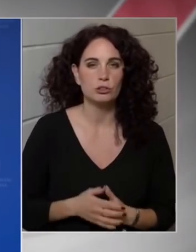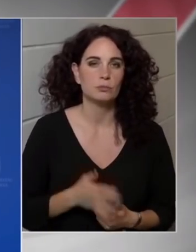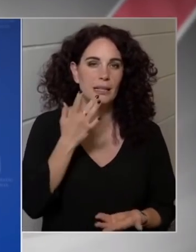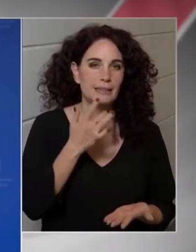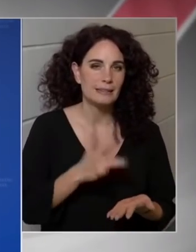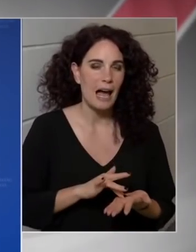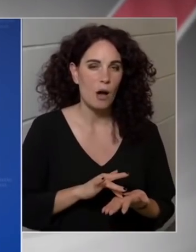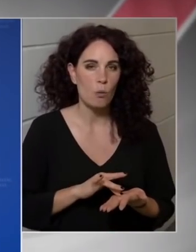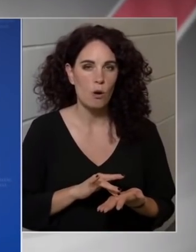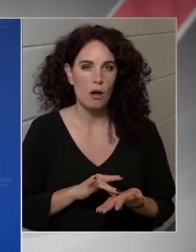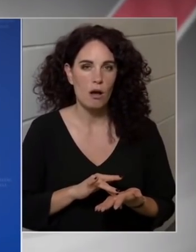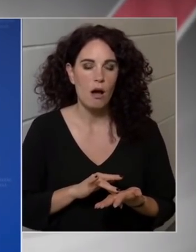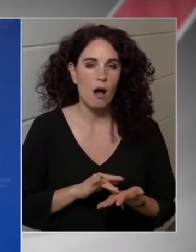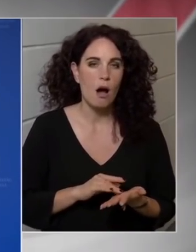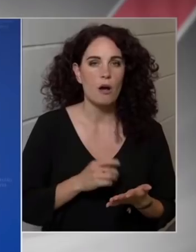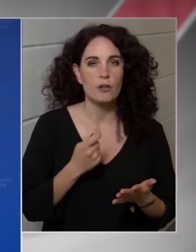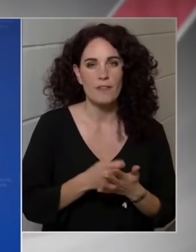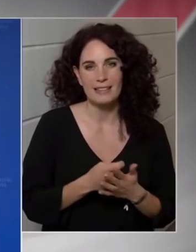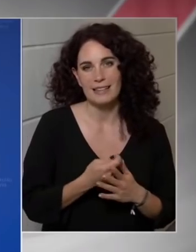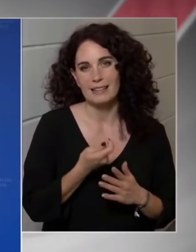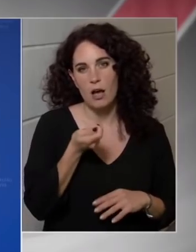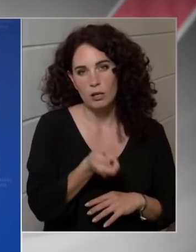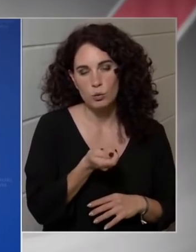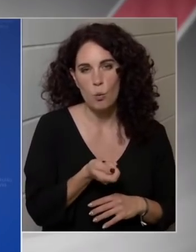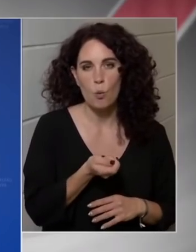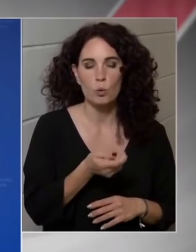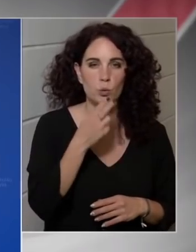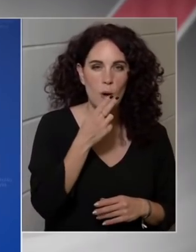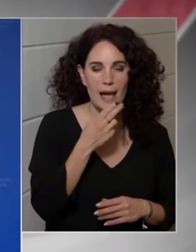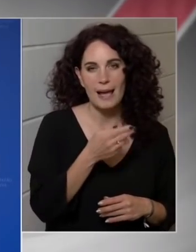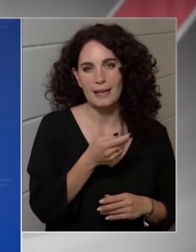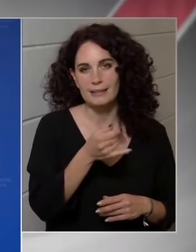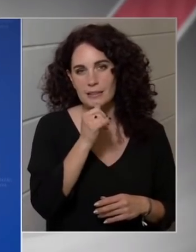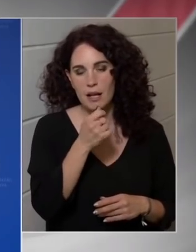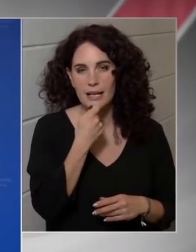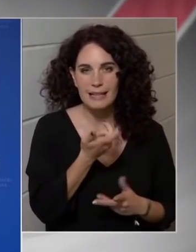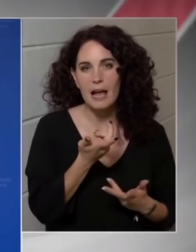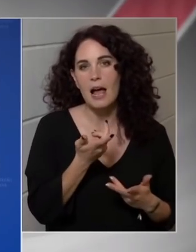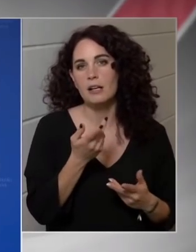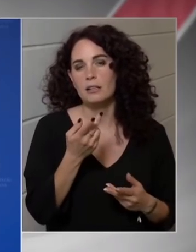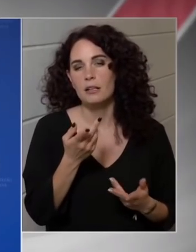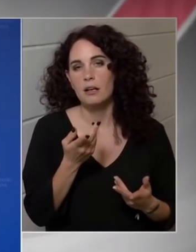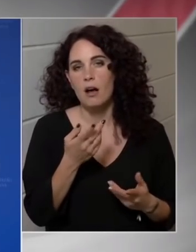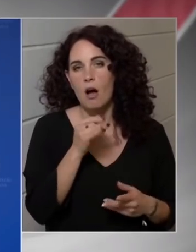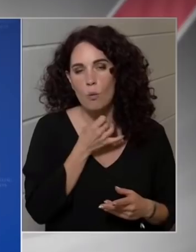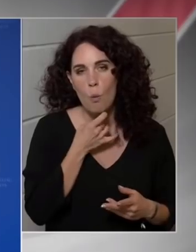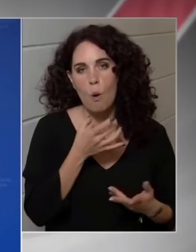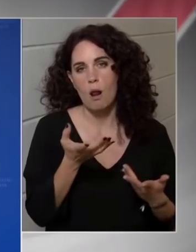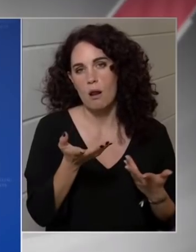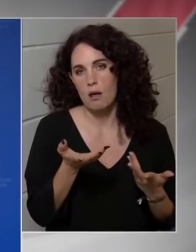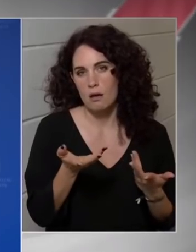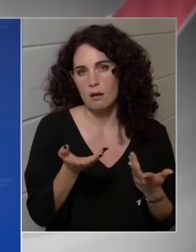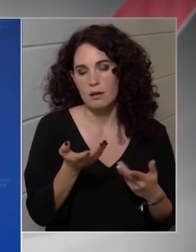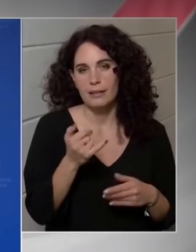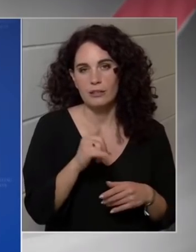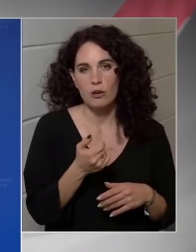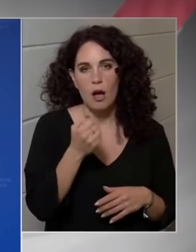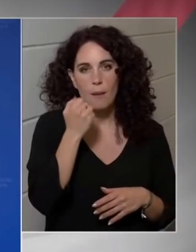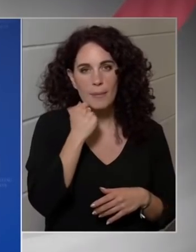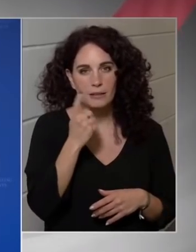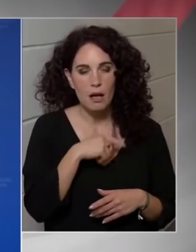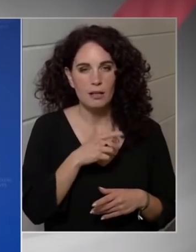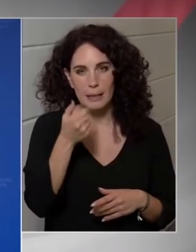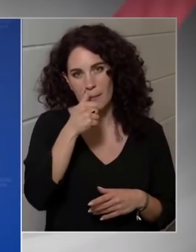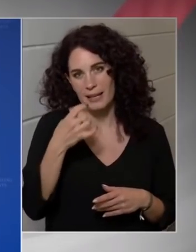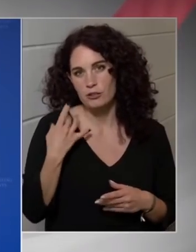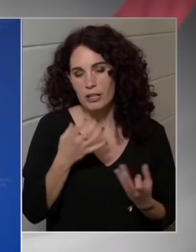emelés, dohány és ital, tehát alkohol esetén, illetve a neta, tehát népegészségű